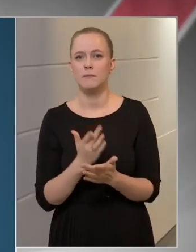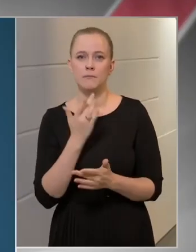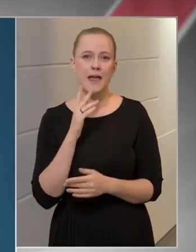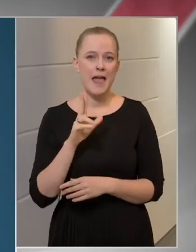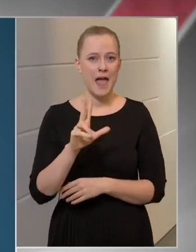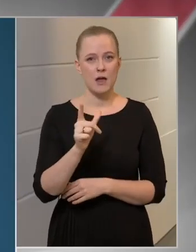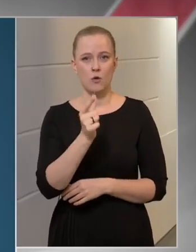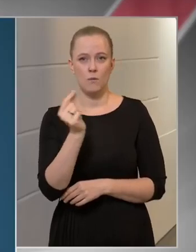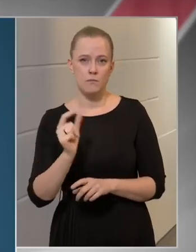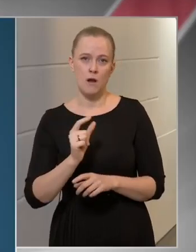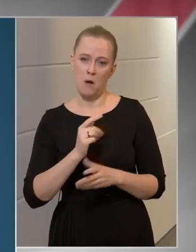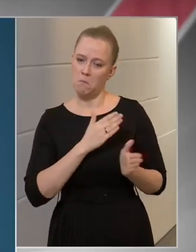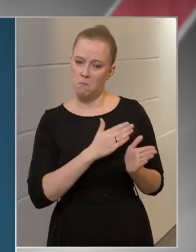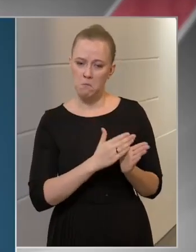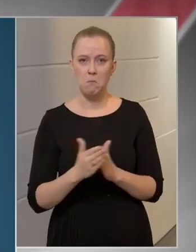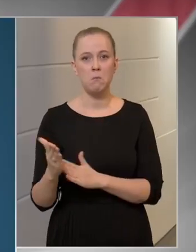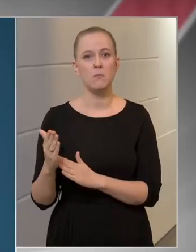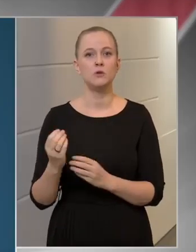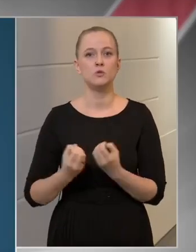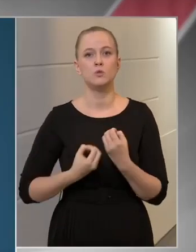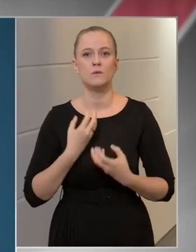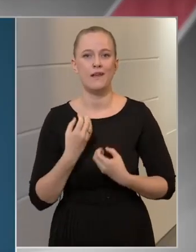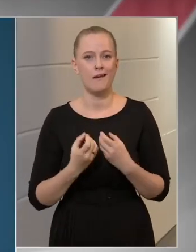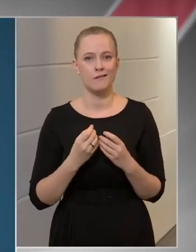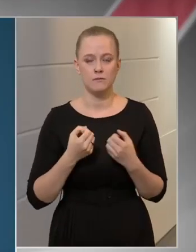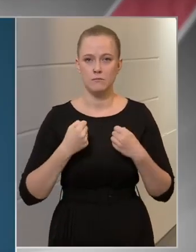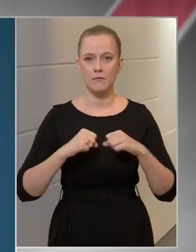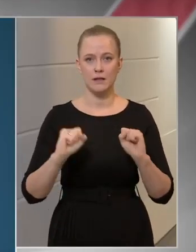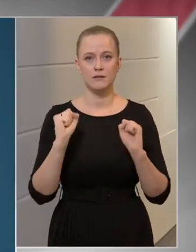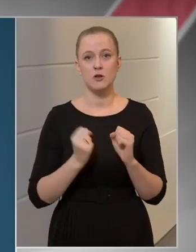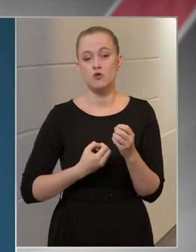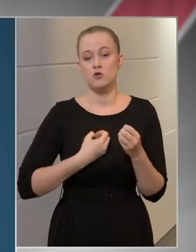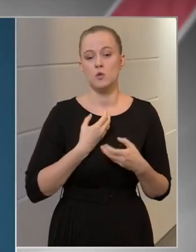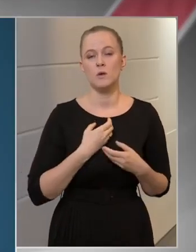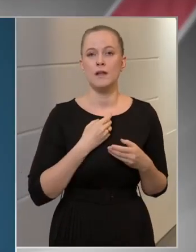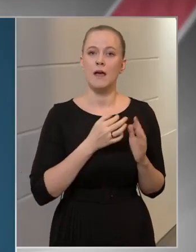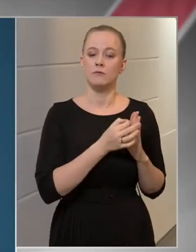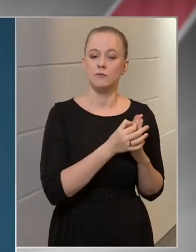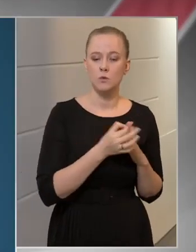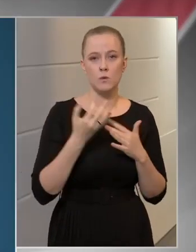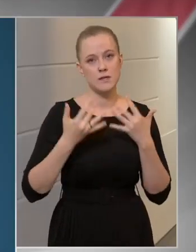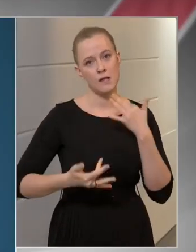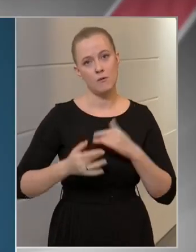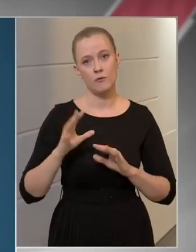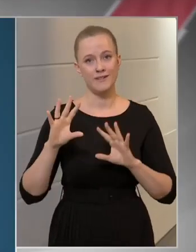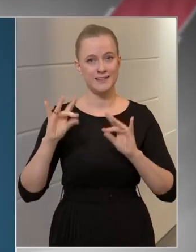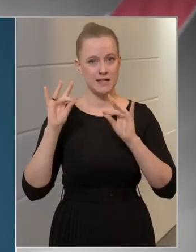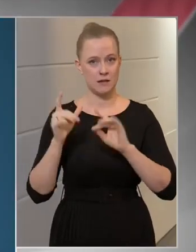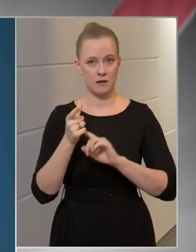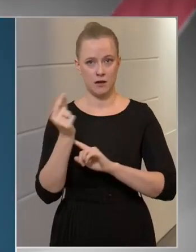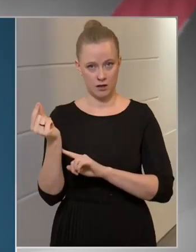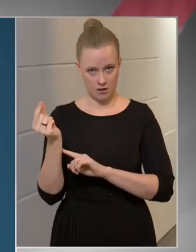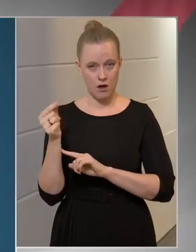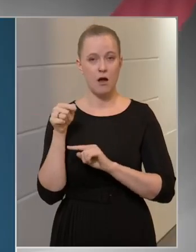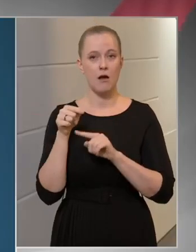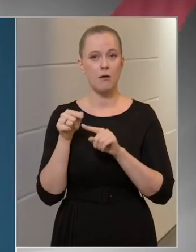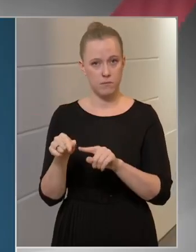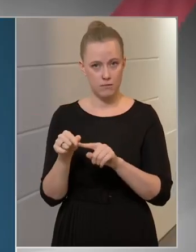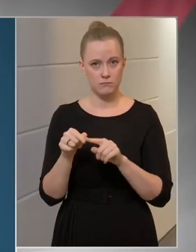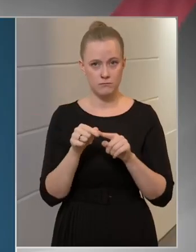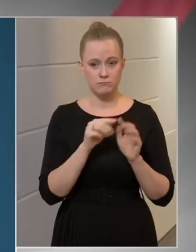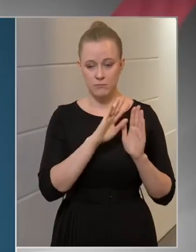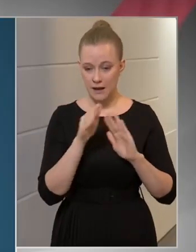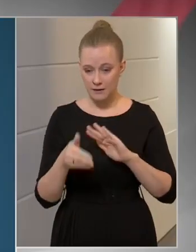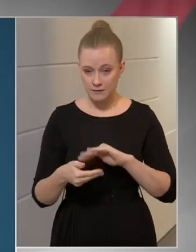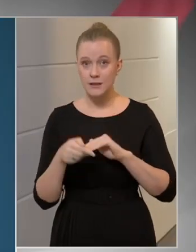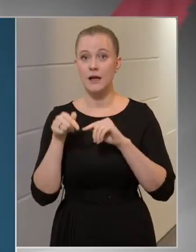tünetmentes. A tünetek kezdetétől számított tizedik napon ő már